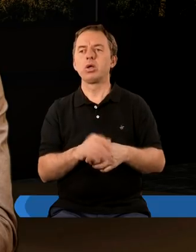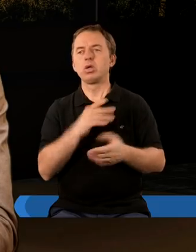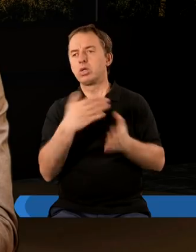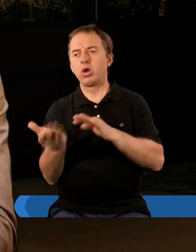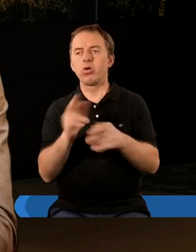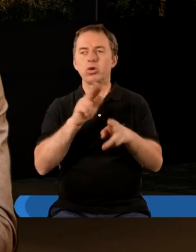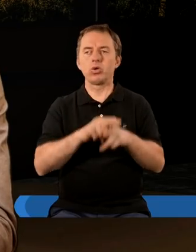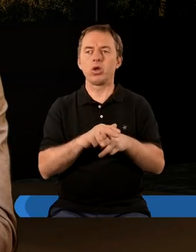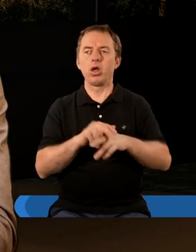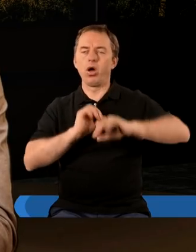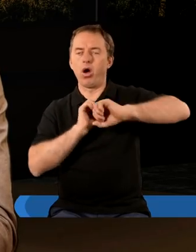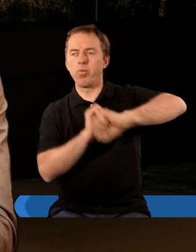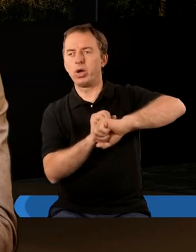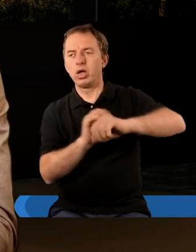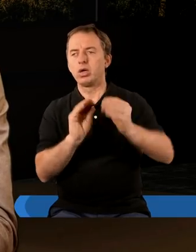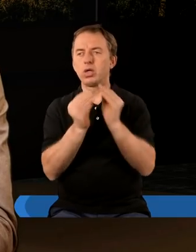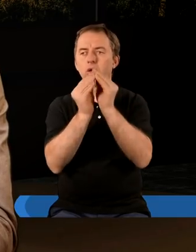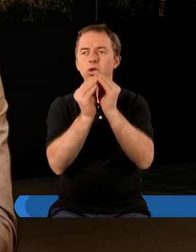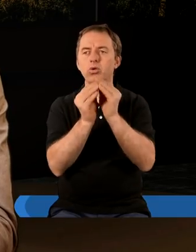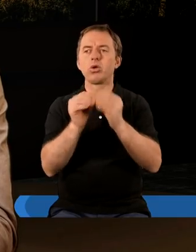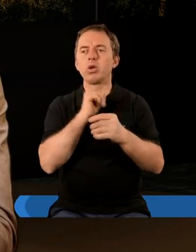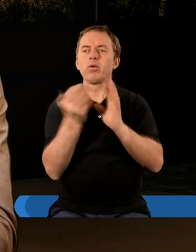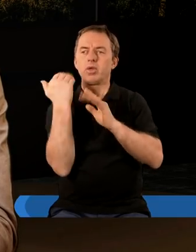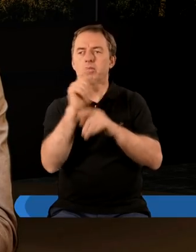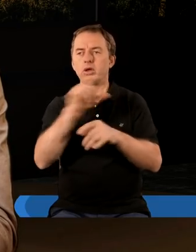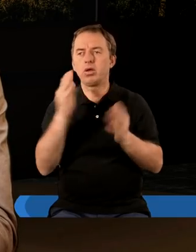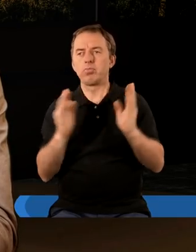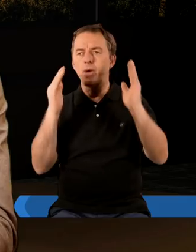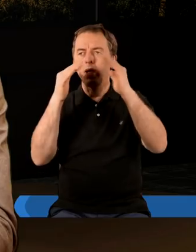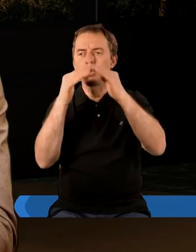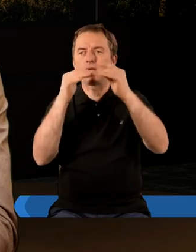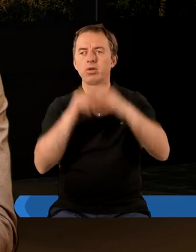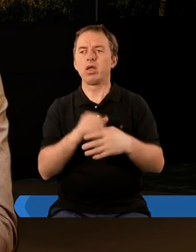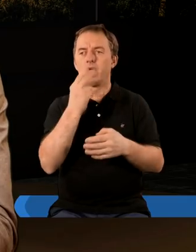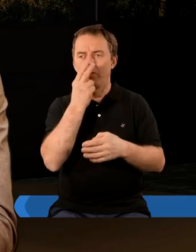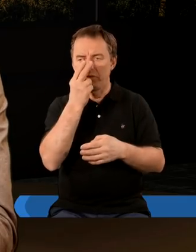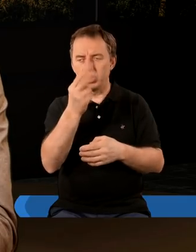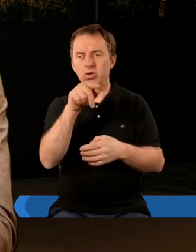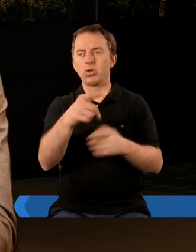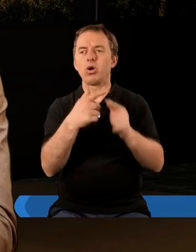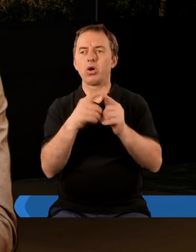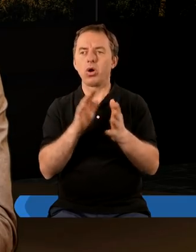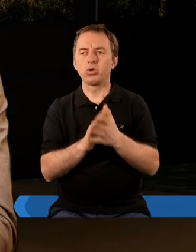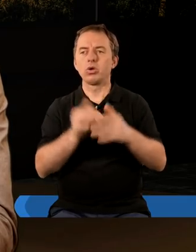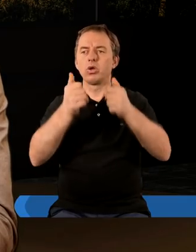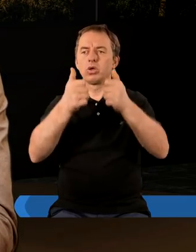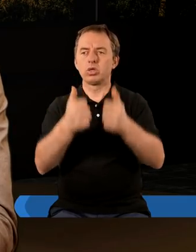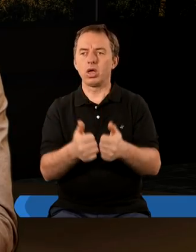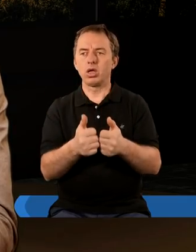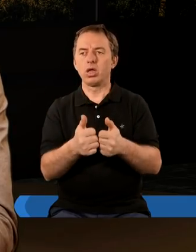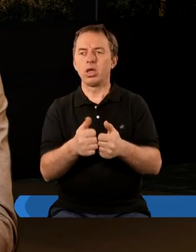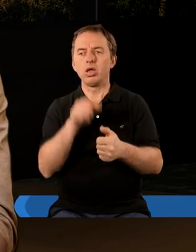stronnictwo, które stało w opozycji do kształtującego się w tamtym okresie papiestwa. I widzimy, że tutaj Kościół stoi